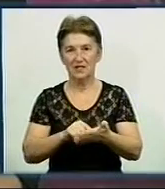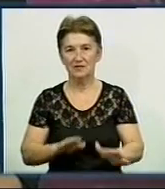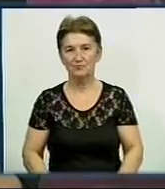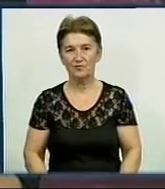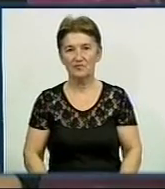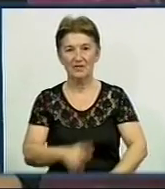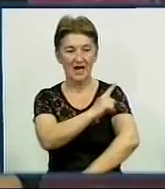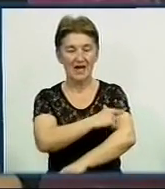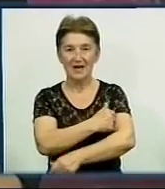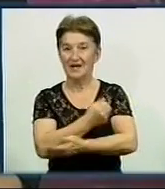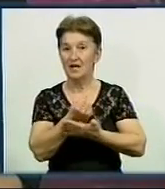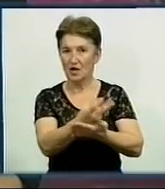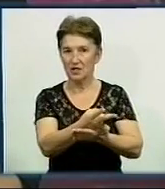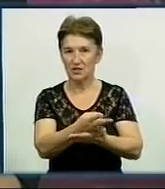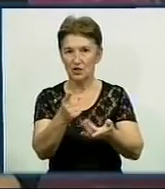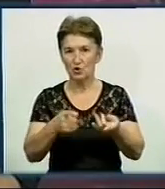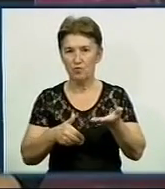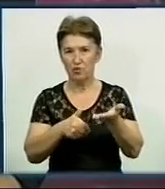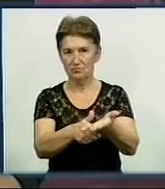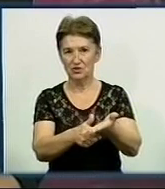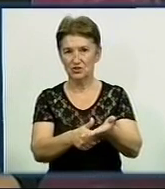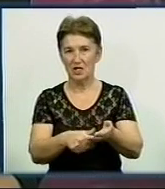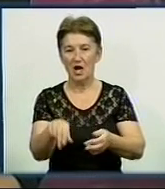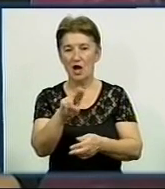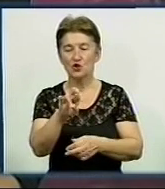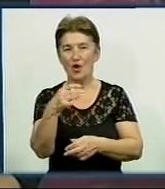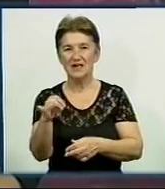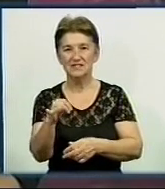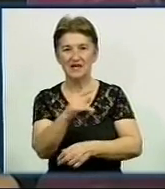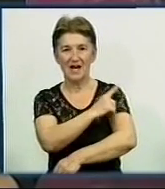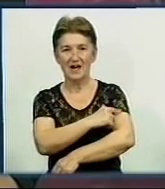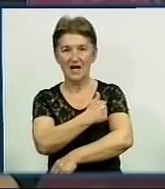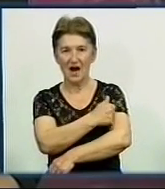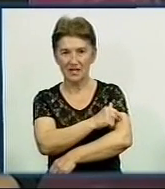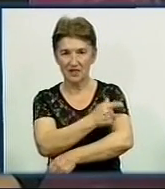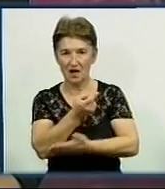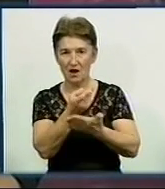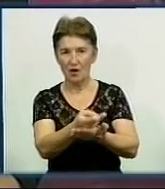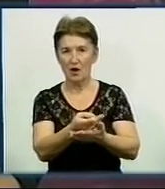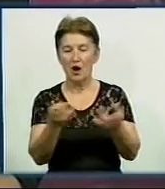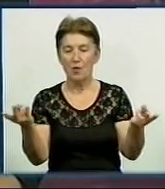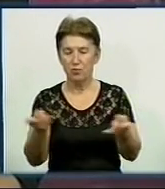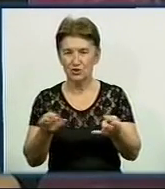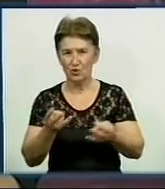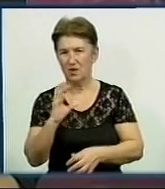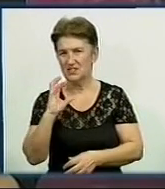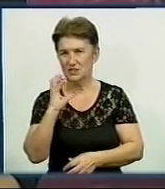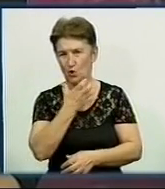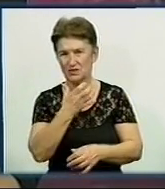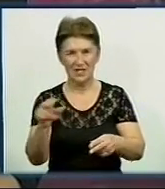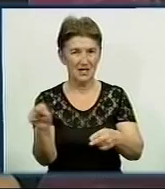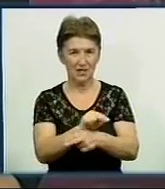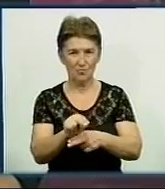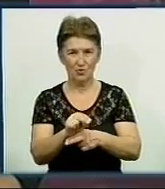Лікарні допоможуть. Пологове відділення Долинської центральної районної лікарні потребує серйозного ремонту. Найперше медики